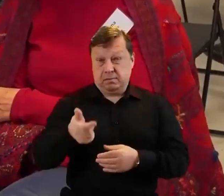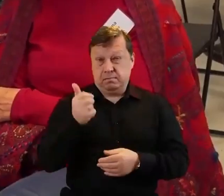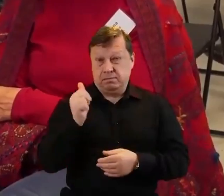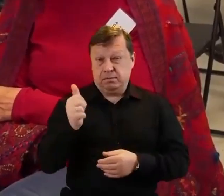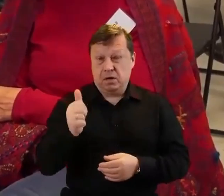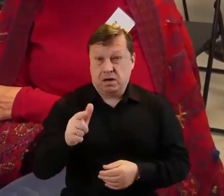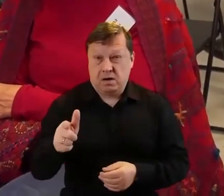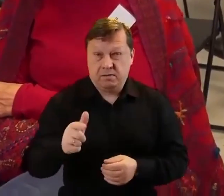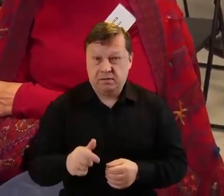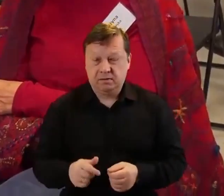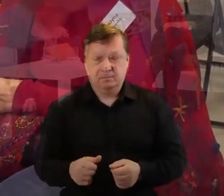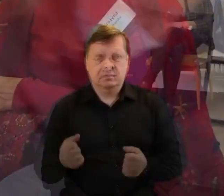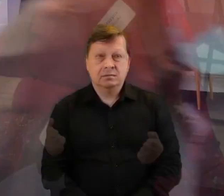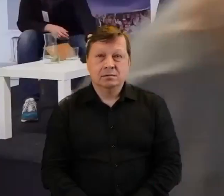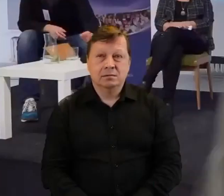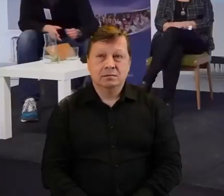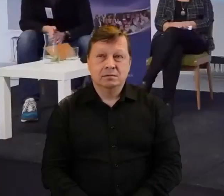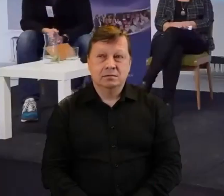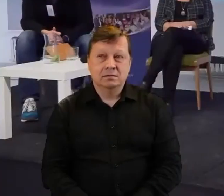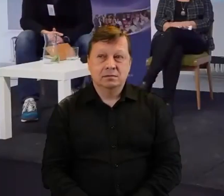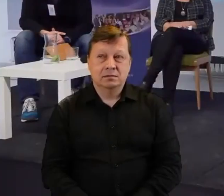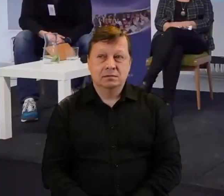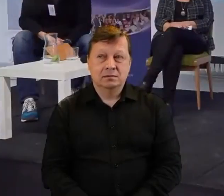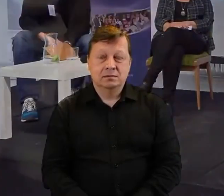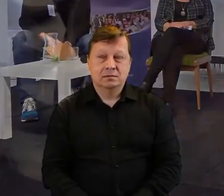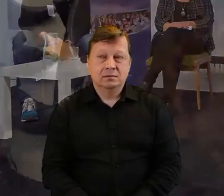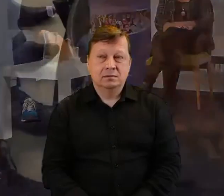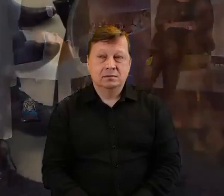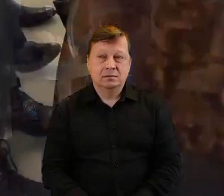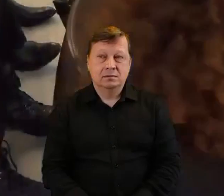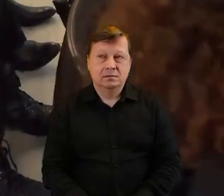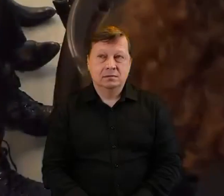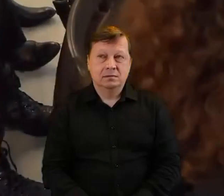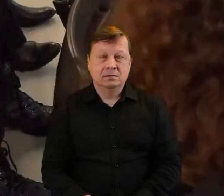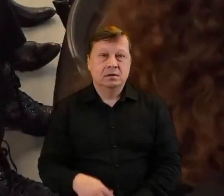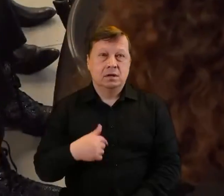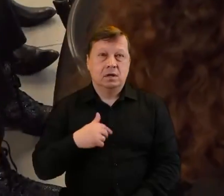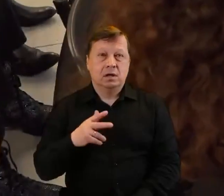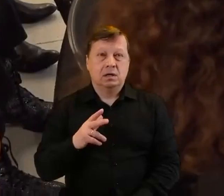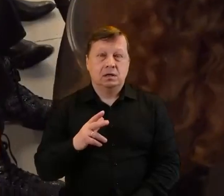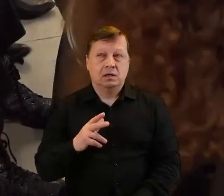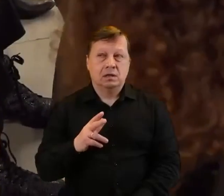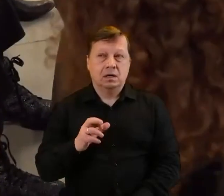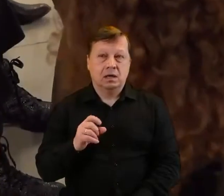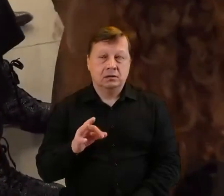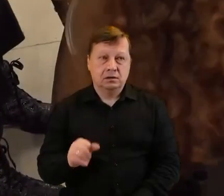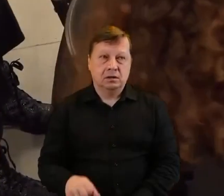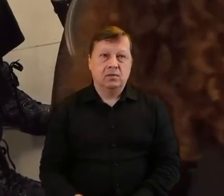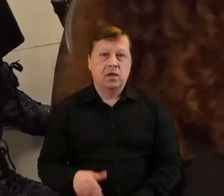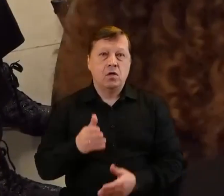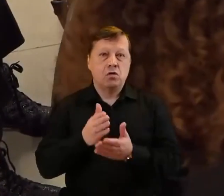przegięty w drugą stronę za mocno. To ja się przedstawię. Sylwia Rzepka. Nasz doradca lokalny.